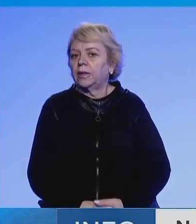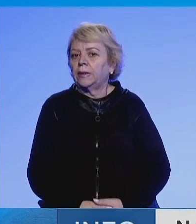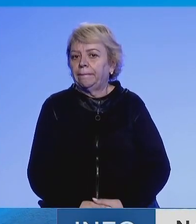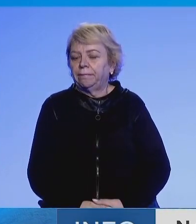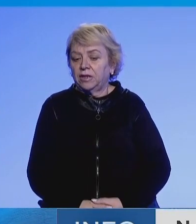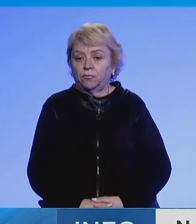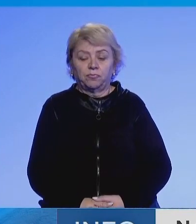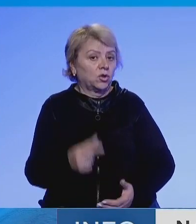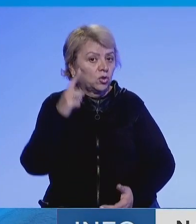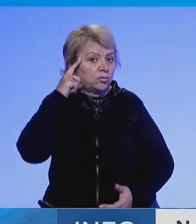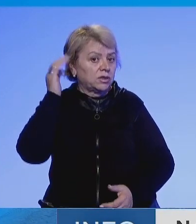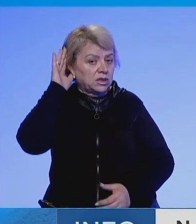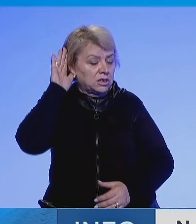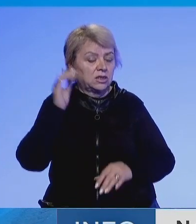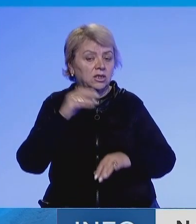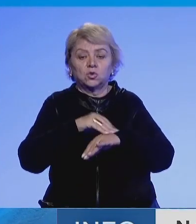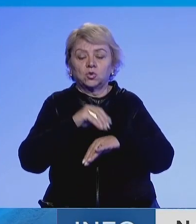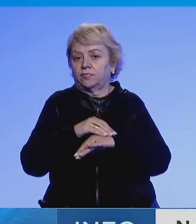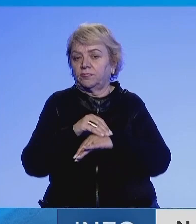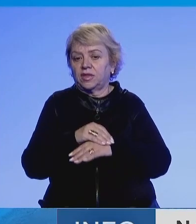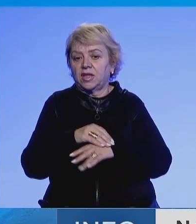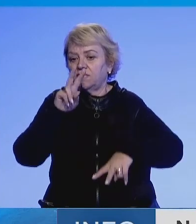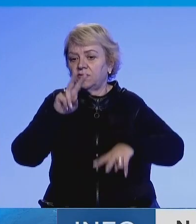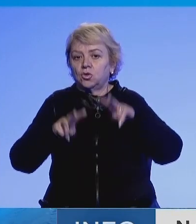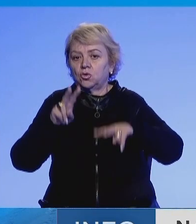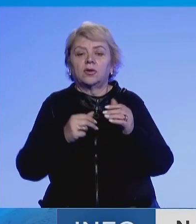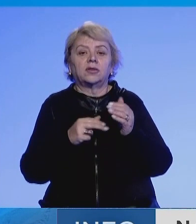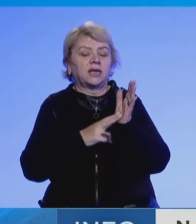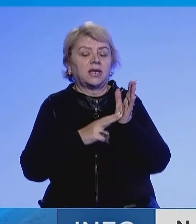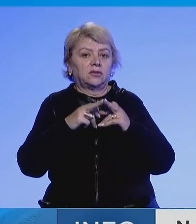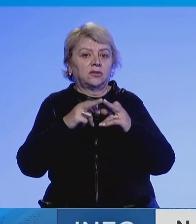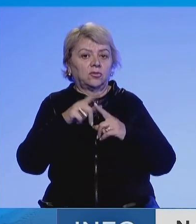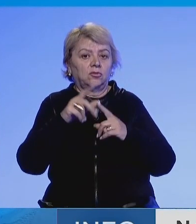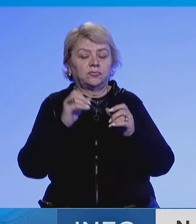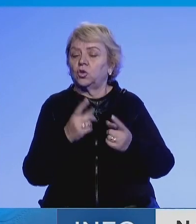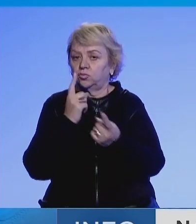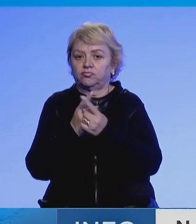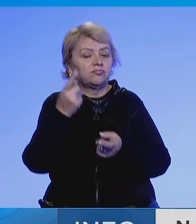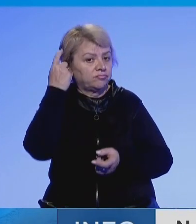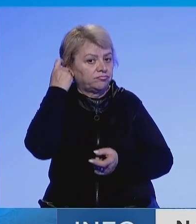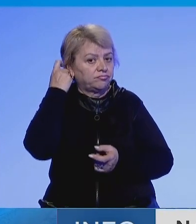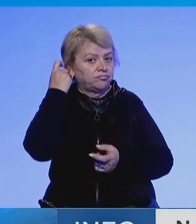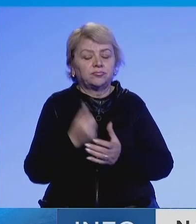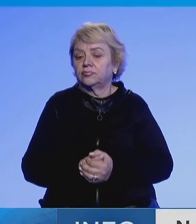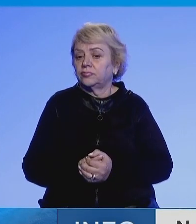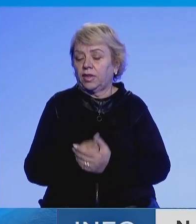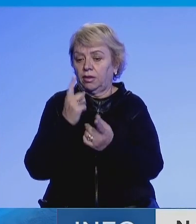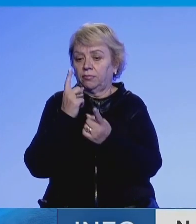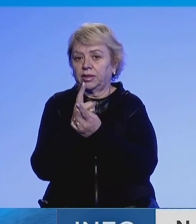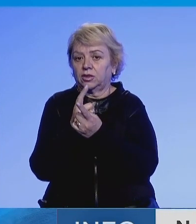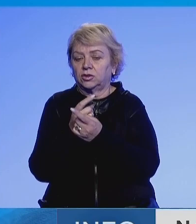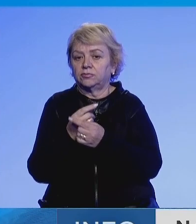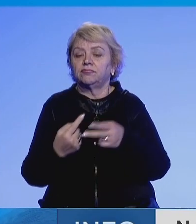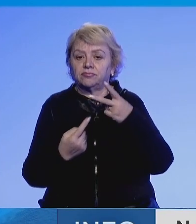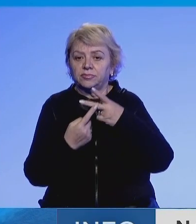Krye Ministri Suedis, Ulf Kjell, Kris Terson ka vizituar Naton dhe u takua me sekretarine përgjës shëm, Jens Stoltenberg. Pas takimit në konferencë